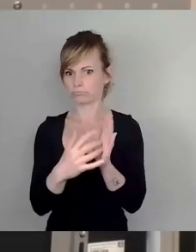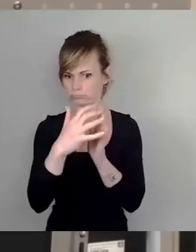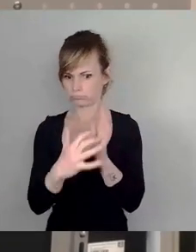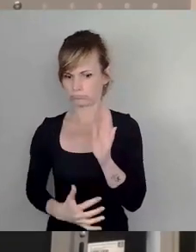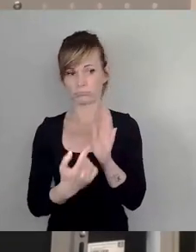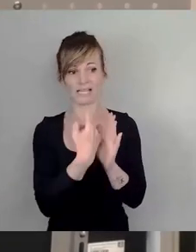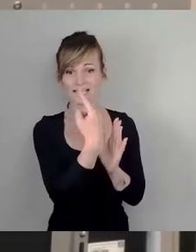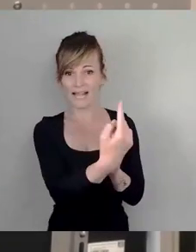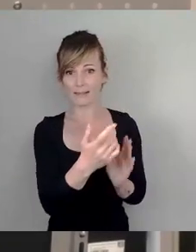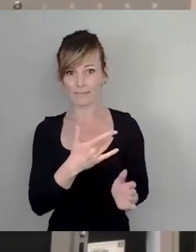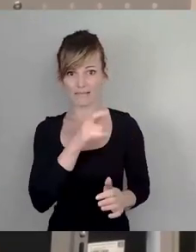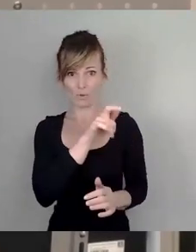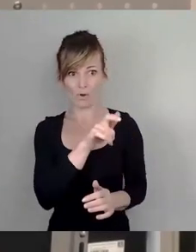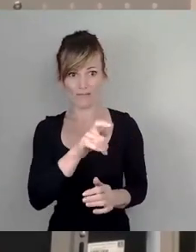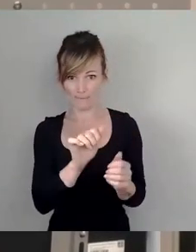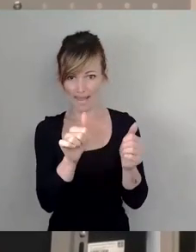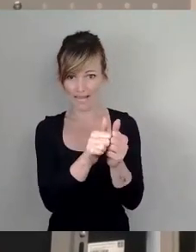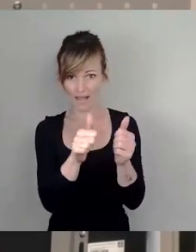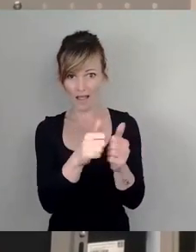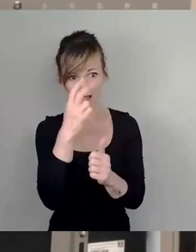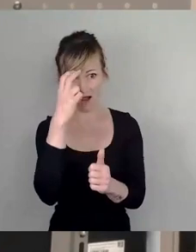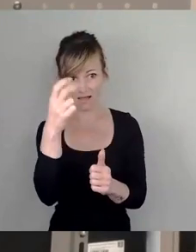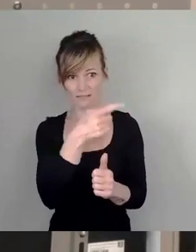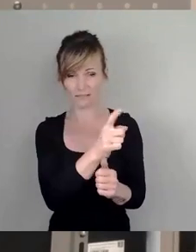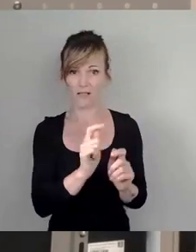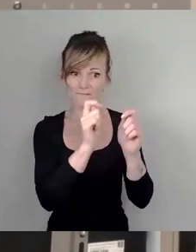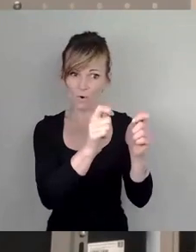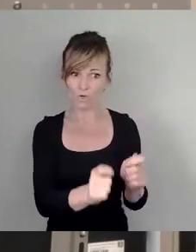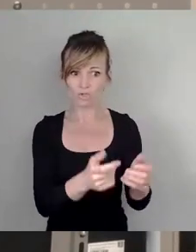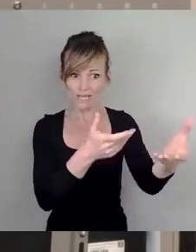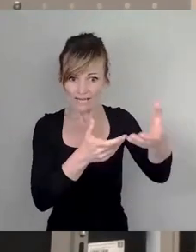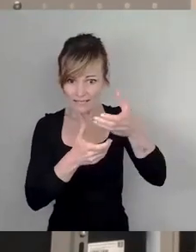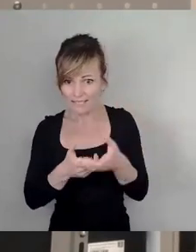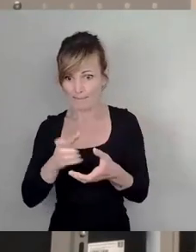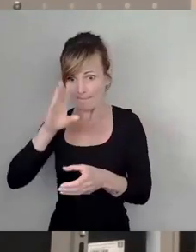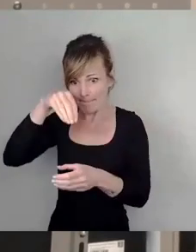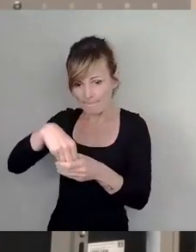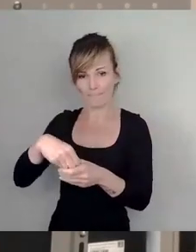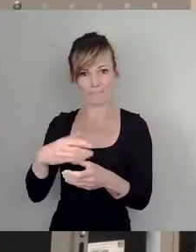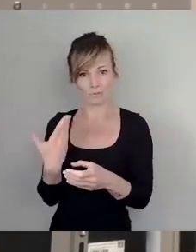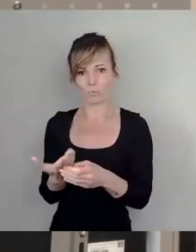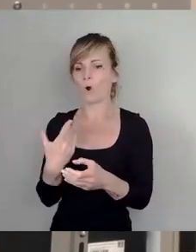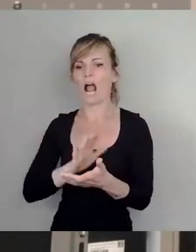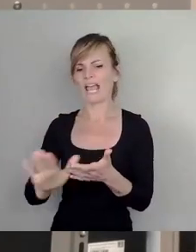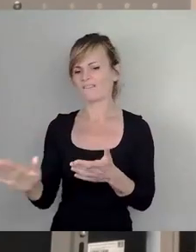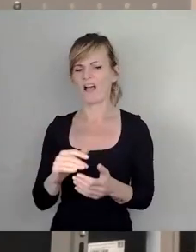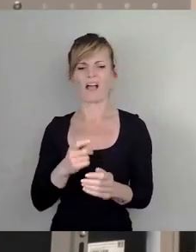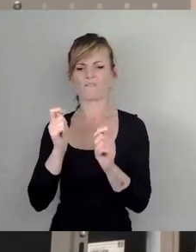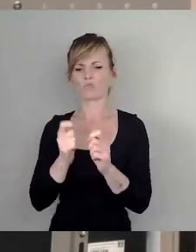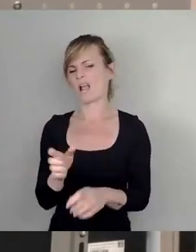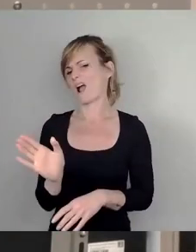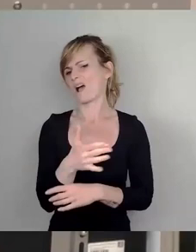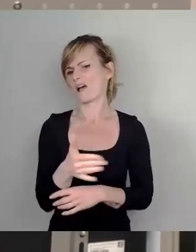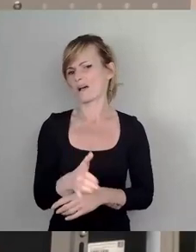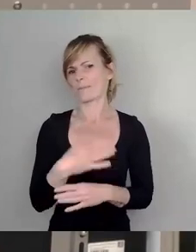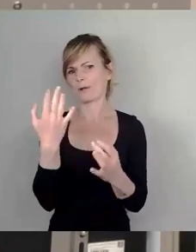Vorschläge des Beirates, tatsächlich dann auch in so einem Antrag mit beschließen und sie dann nicht einfach zur Seite wischen. Das wird diesem ganzen Anliegen dann